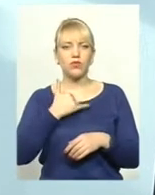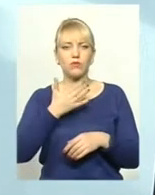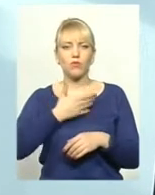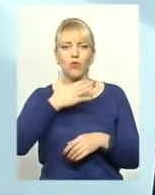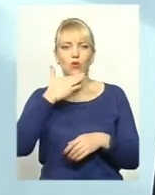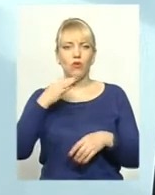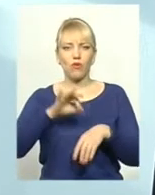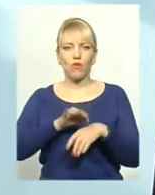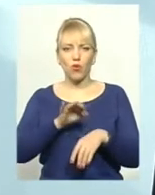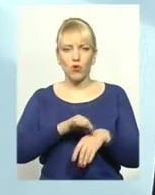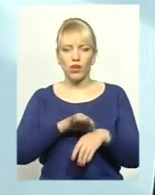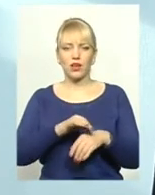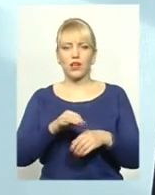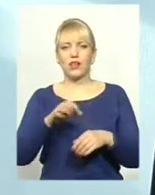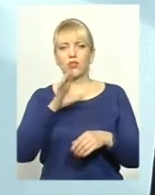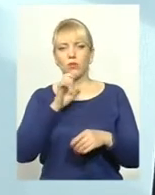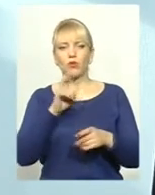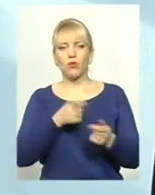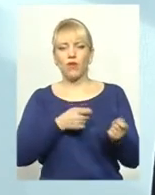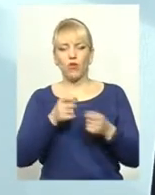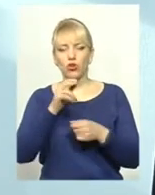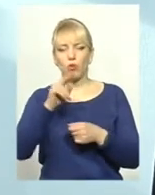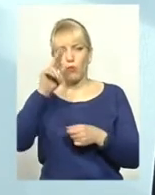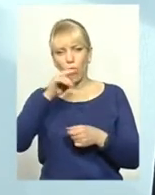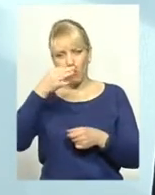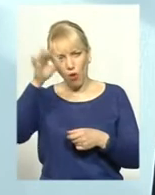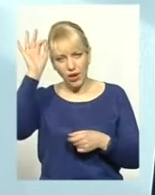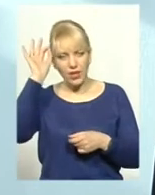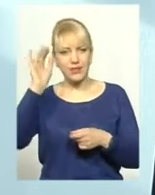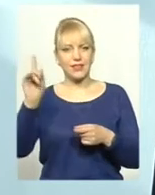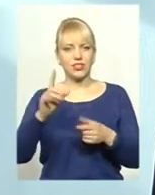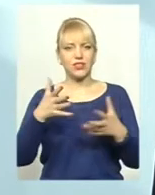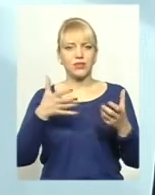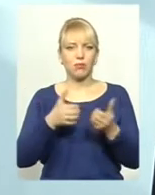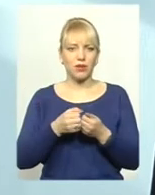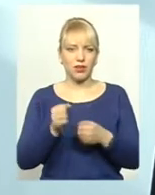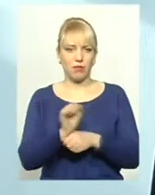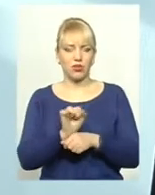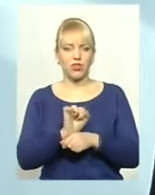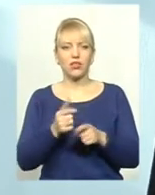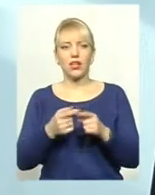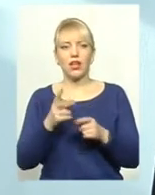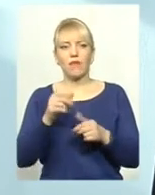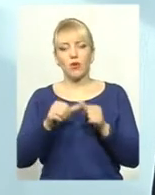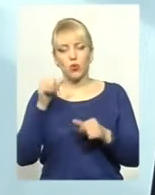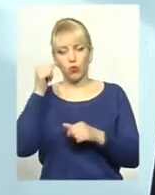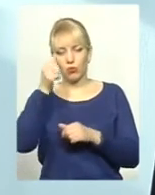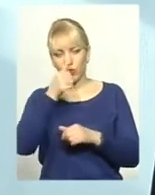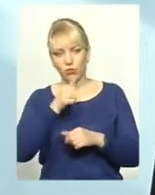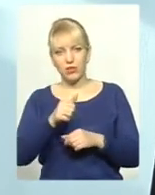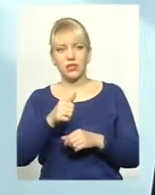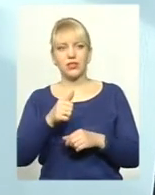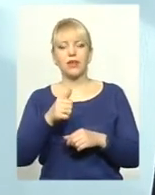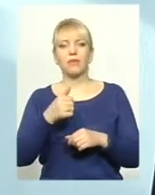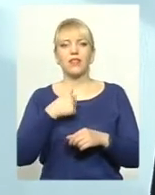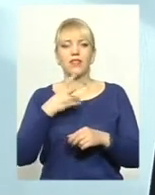привезла поліція з битим машиною, травмовані. І от я можу сказати, що минулого місяця на лікування тварин, а ми взяли на себе лікування всіх